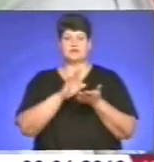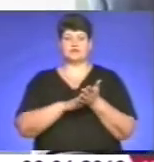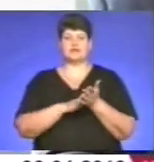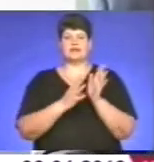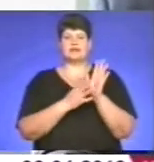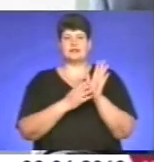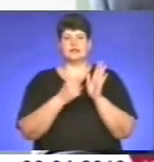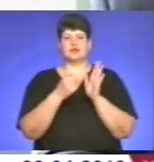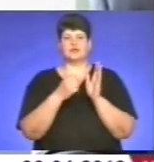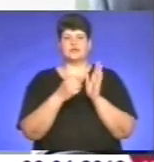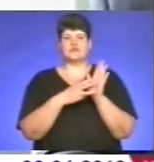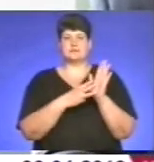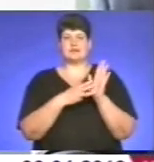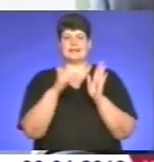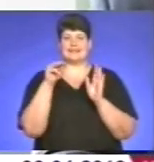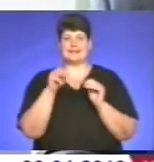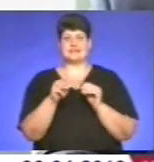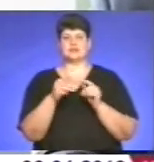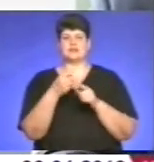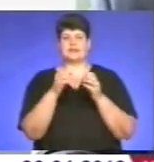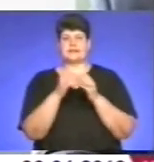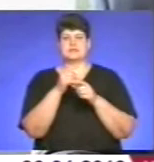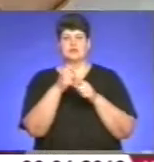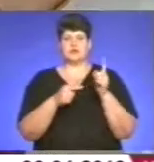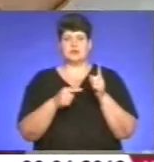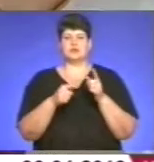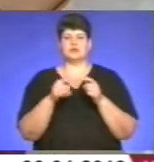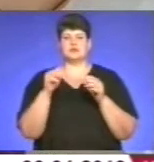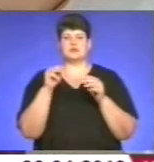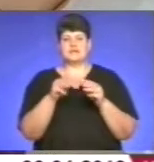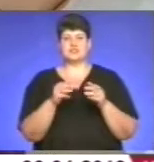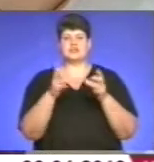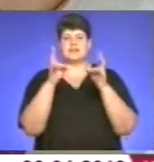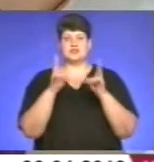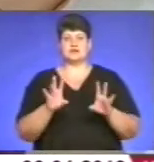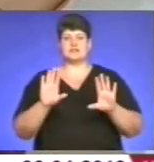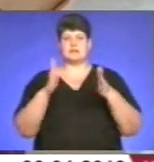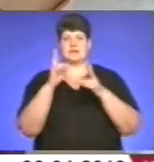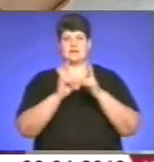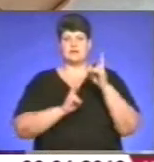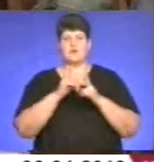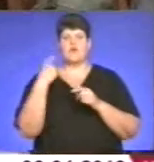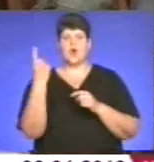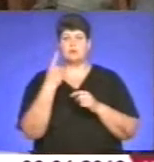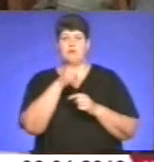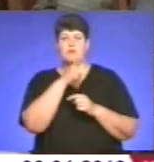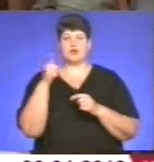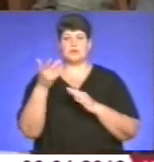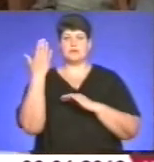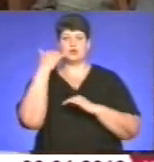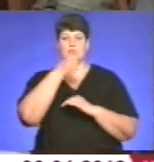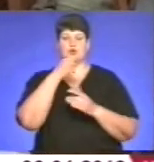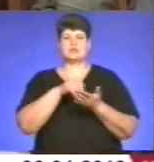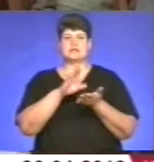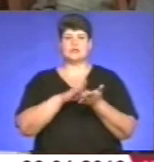8 тисяч професійних захворювань та до 10,5 тисяч нещасних випадків на виробництві. В області протягом минулого року